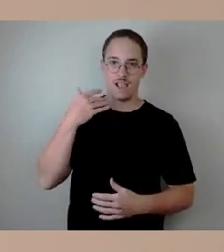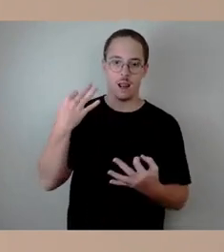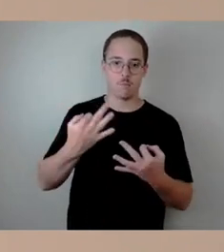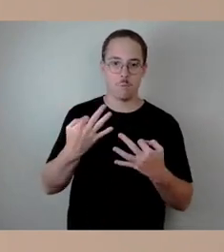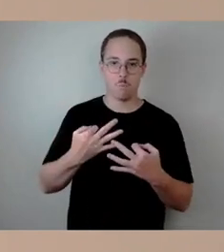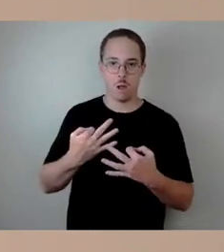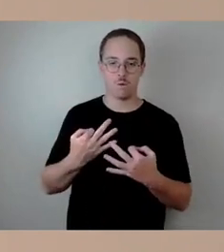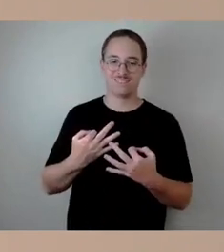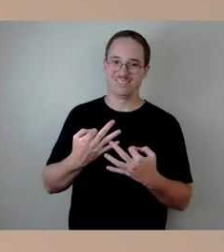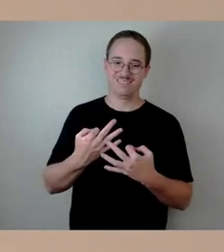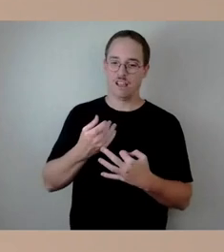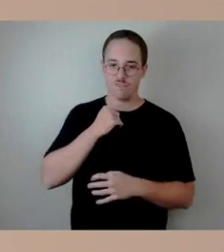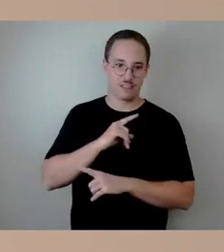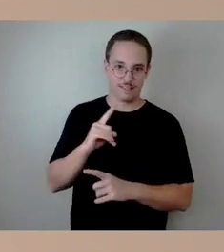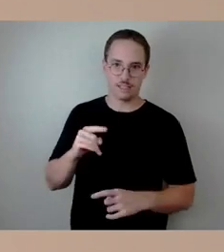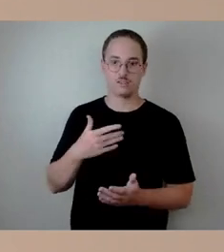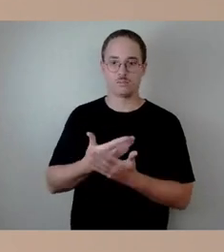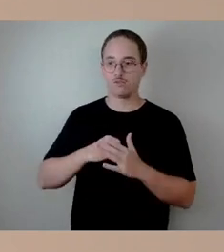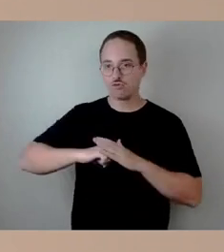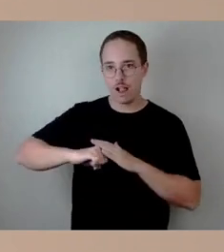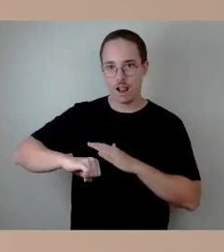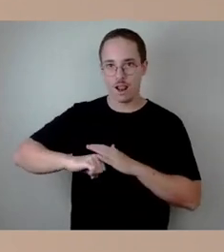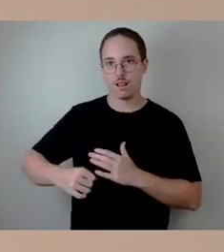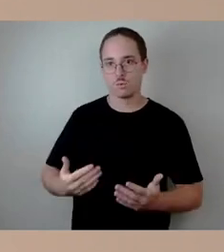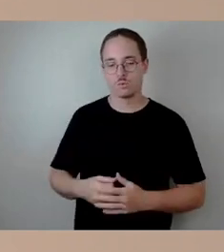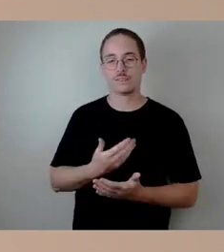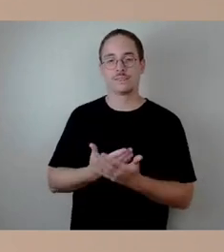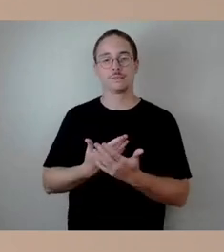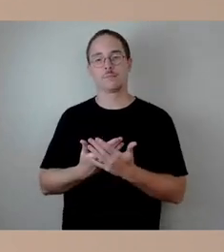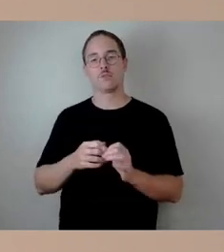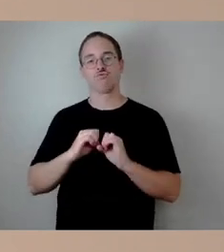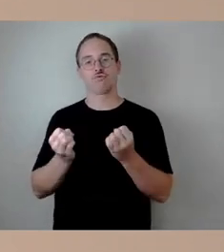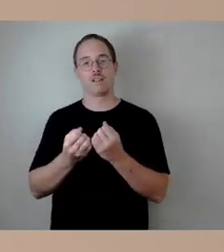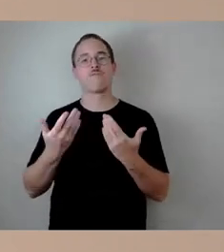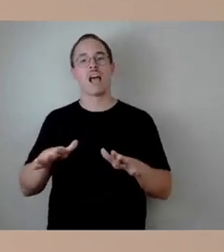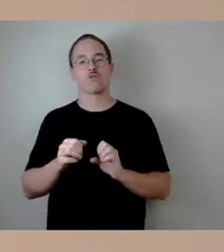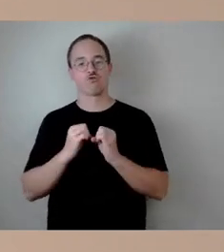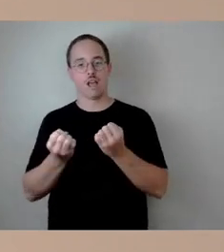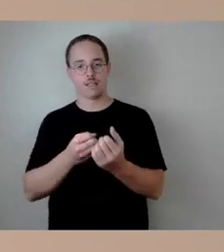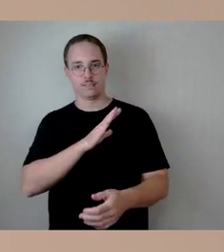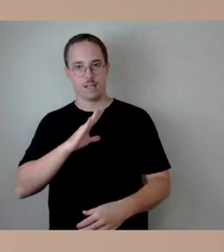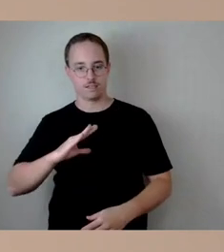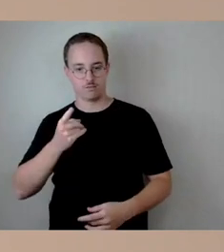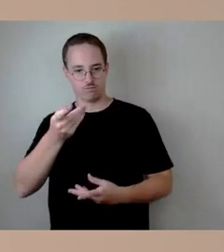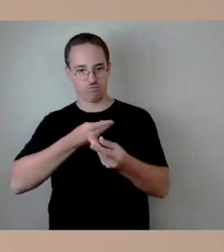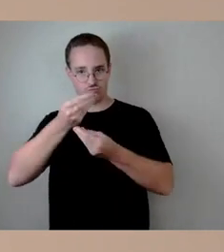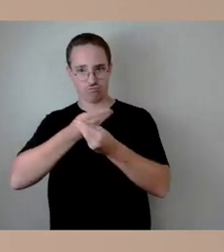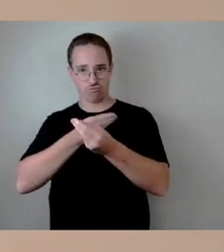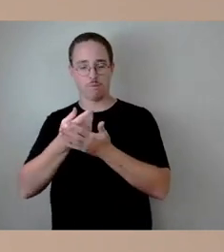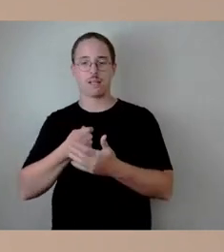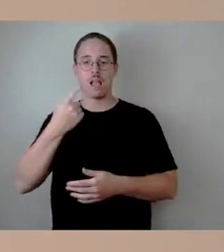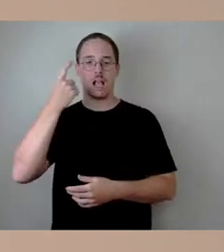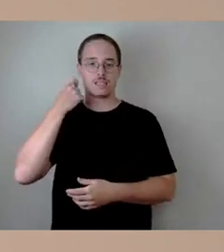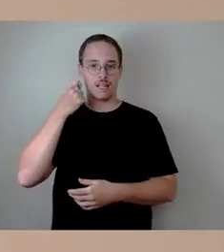Wir sind ja dazu im Austausch mit dem Freistaat Sachsen, ich habe auch gestern mit dem Vizekanzler der Bundesrepublik Deutschland